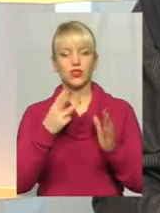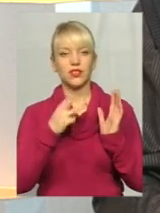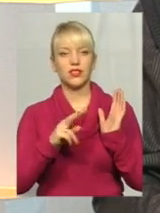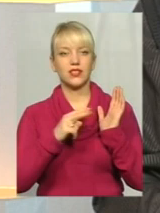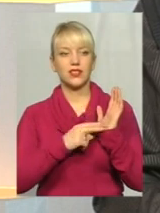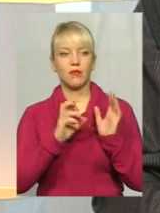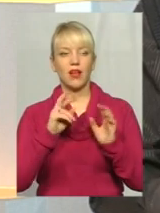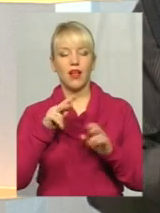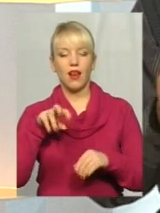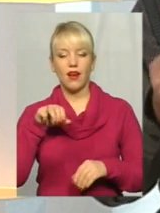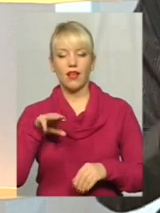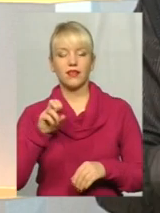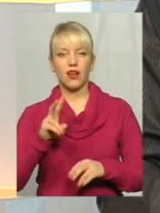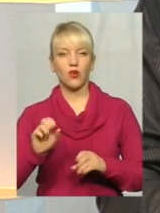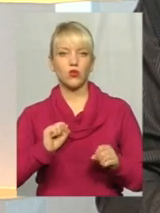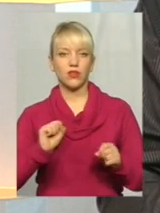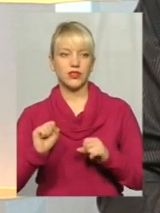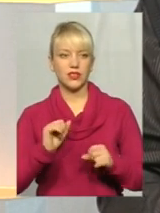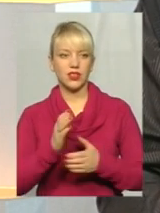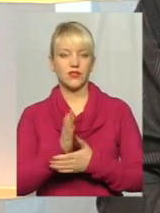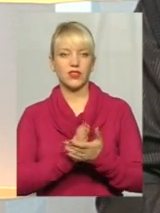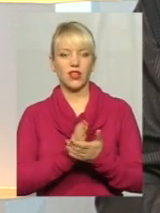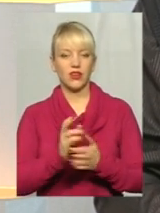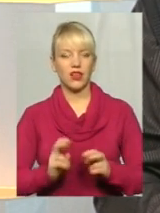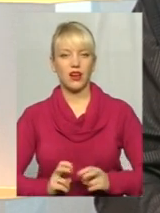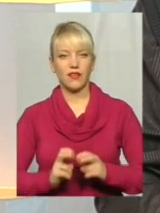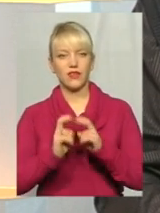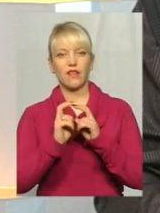руководитель і ветеран ліфтівників.